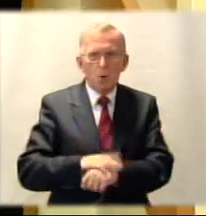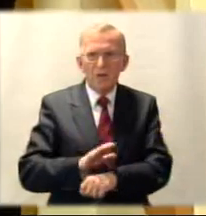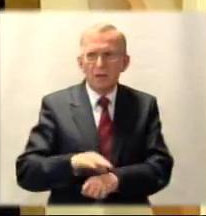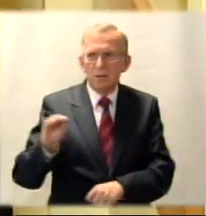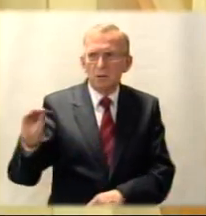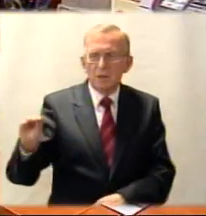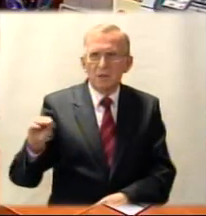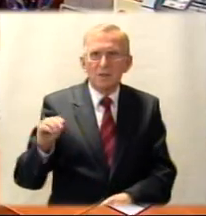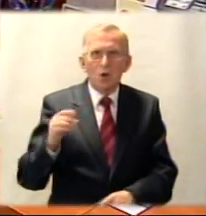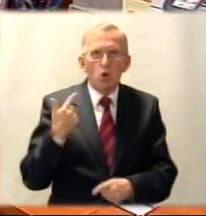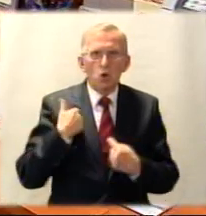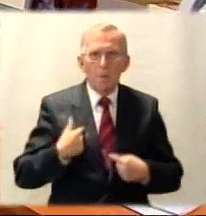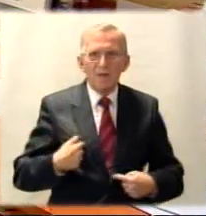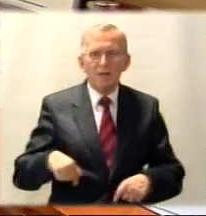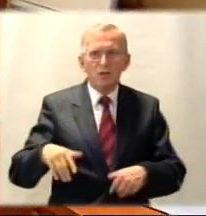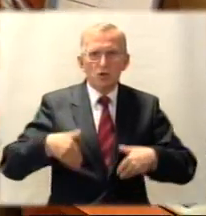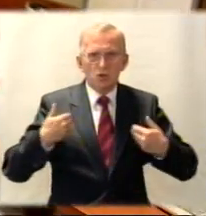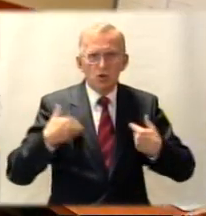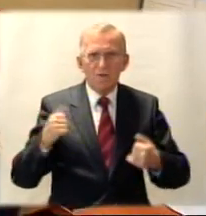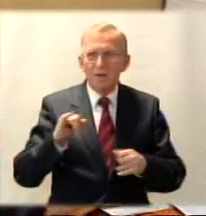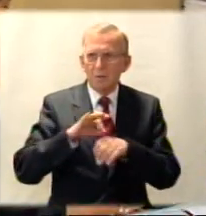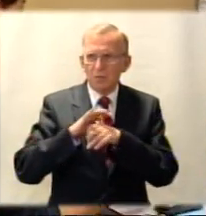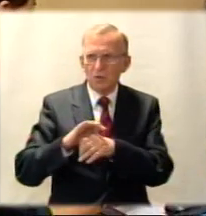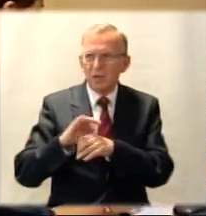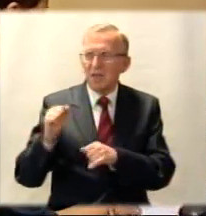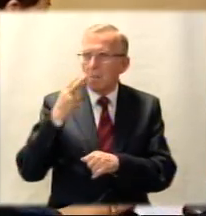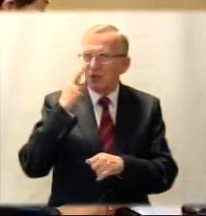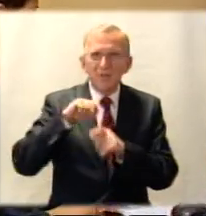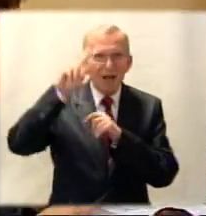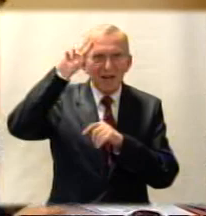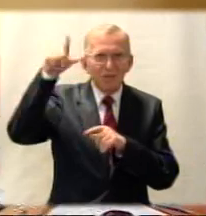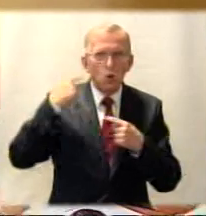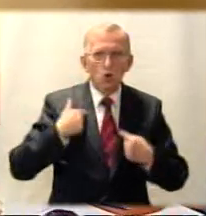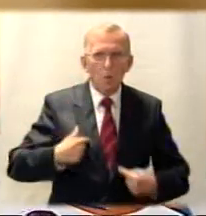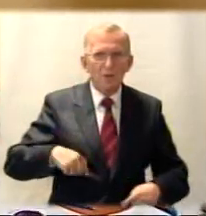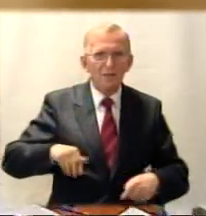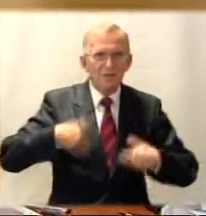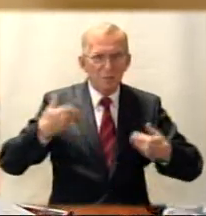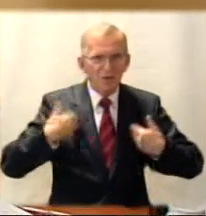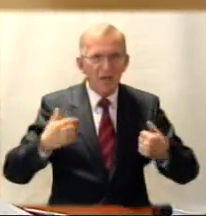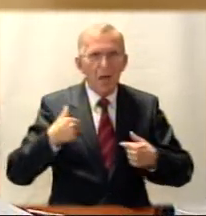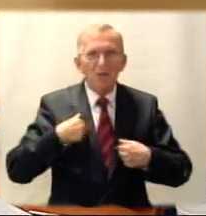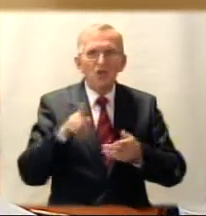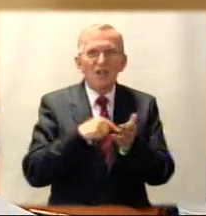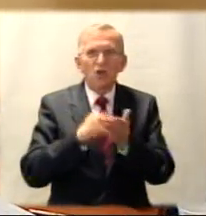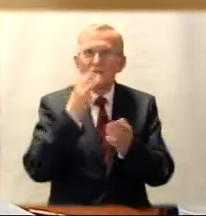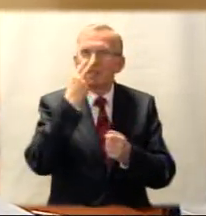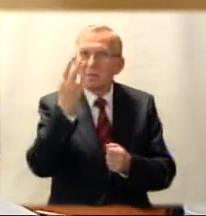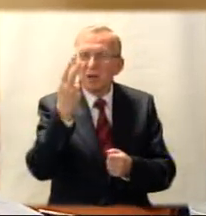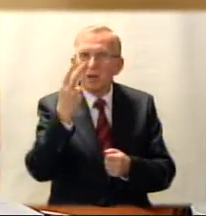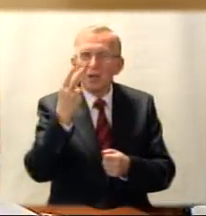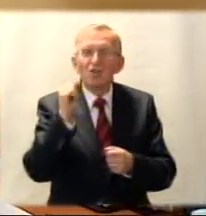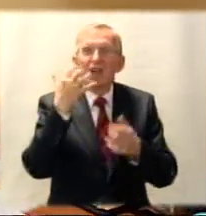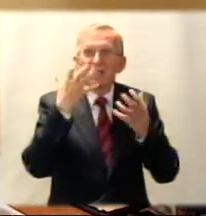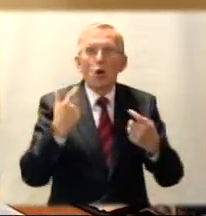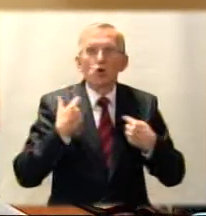sprawną i patrzy na reakcję tej osoby sprawnej. A my bardzo często widzimy również, że